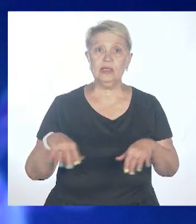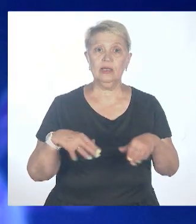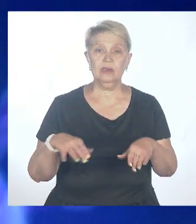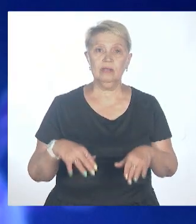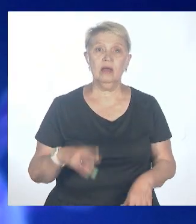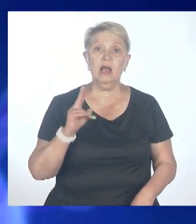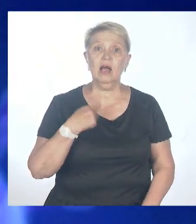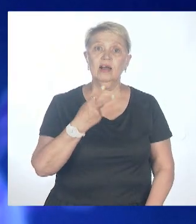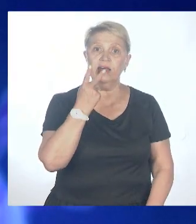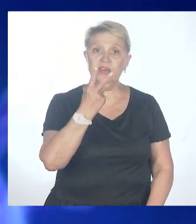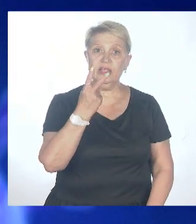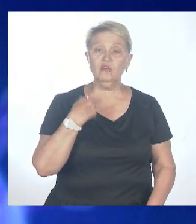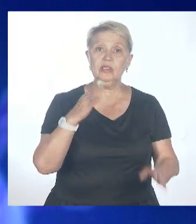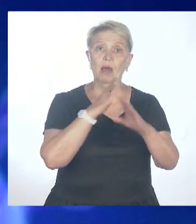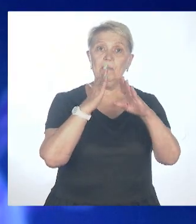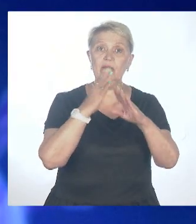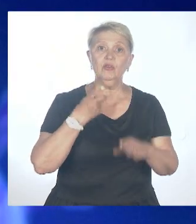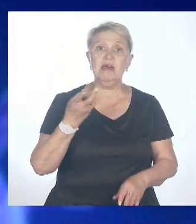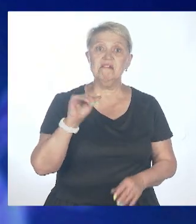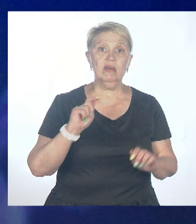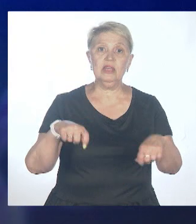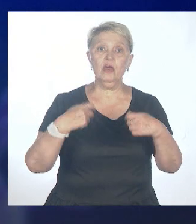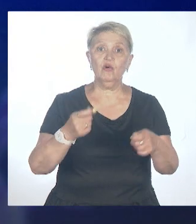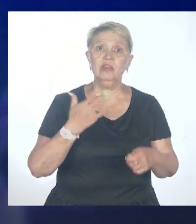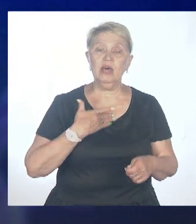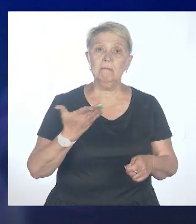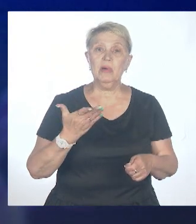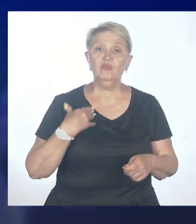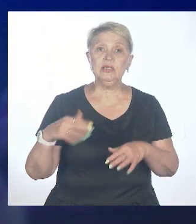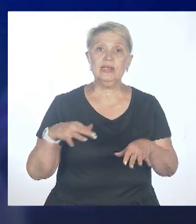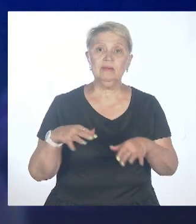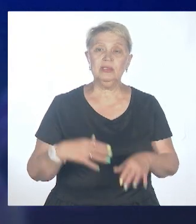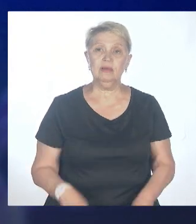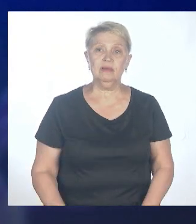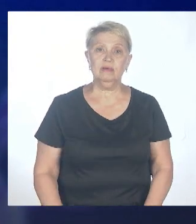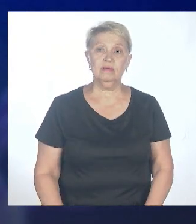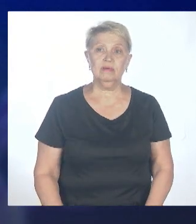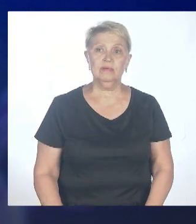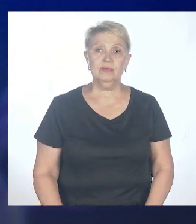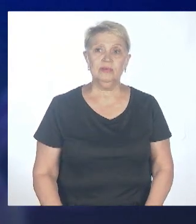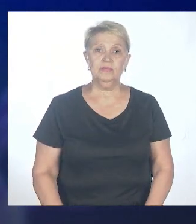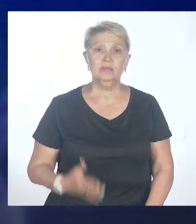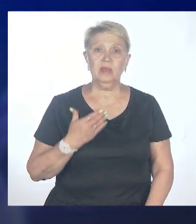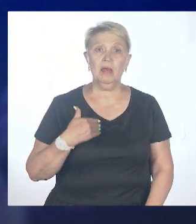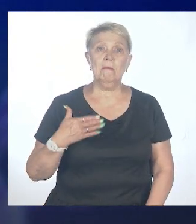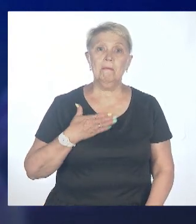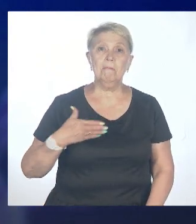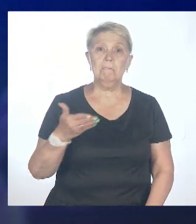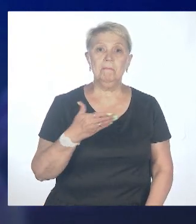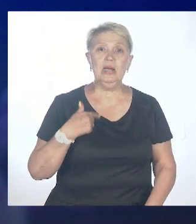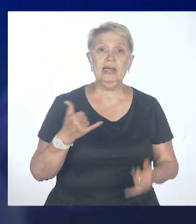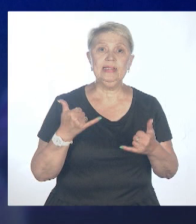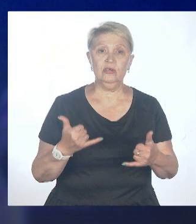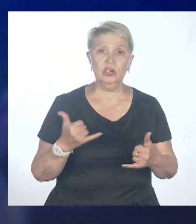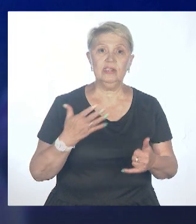природа не дает нам расслабляться и постоянно что-то подкидывает. И начнем с того, что ковид никуда не делся. Мы сейчас, по крайней мере, в нашей стране,